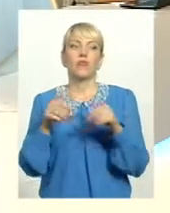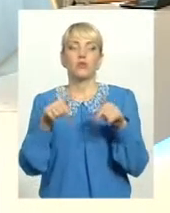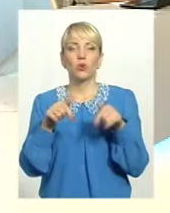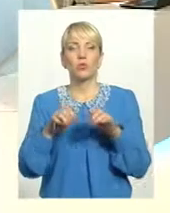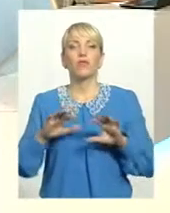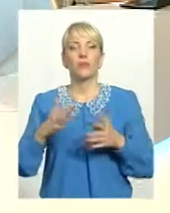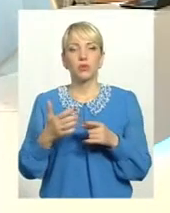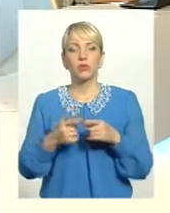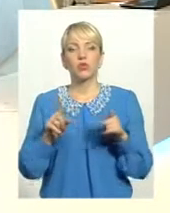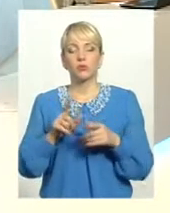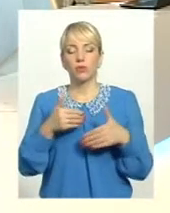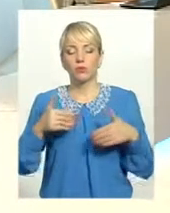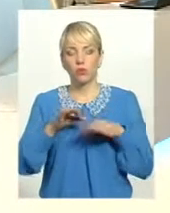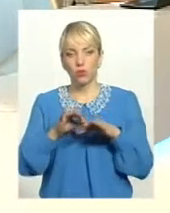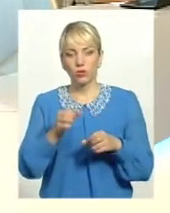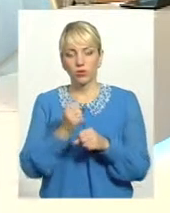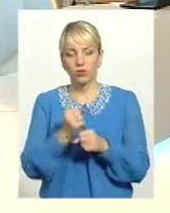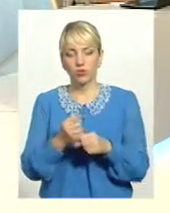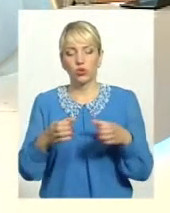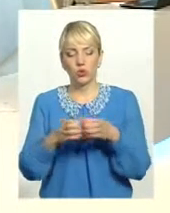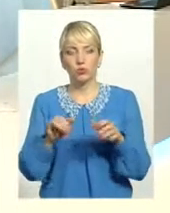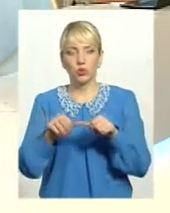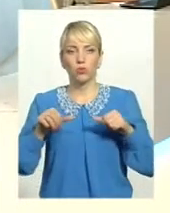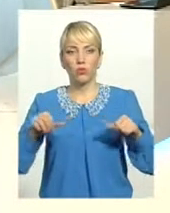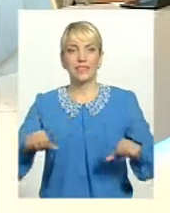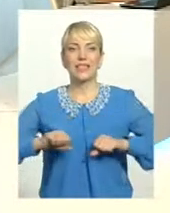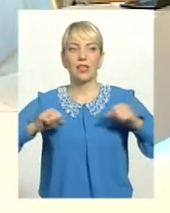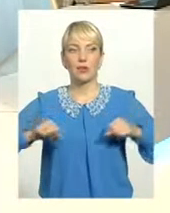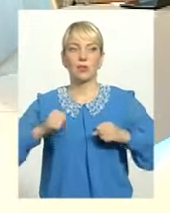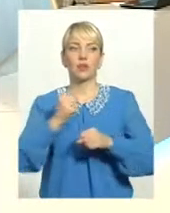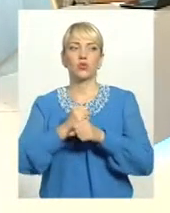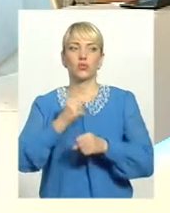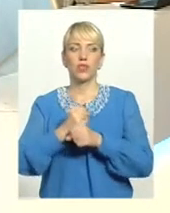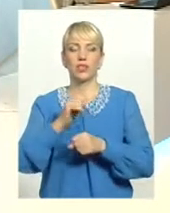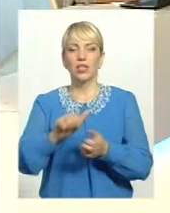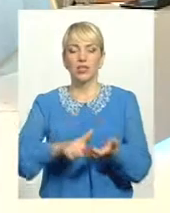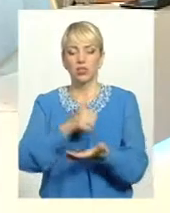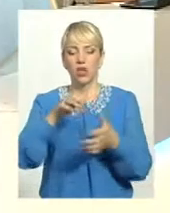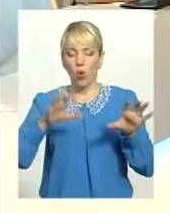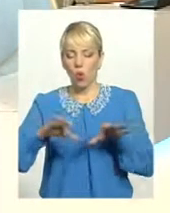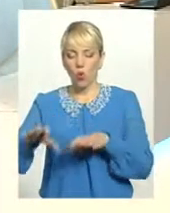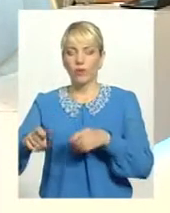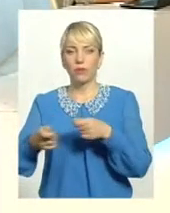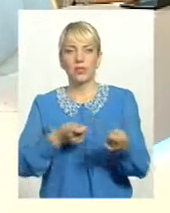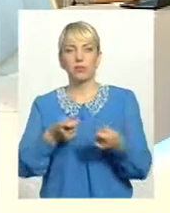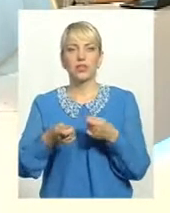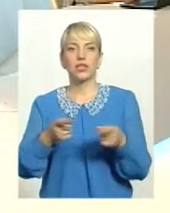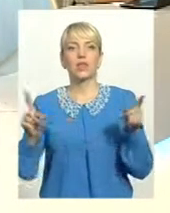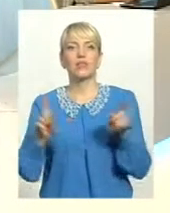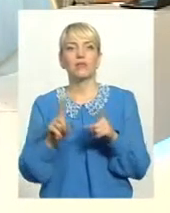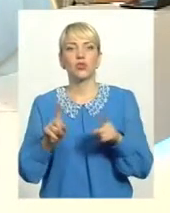звичайно, то, що ми проводимо робочі групи, комісії, намагаємося працювати з головами адміністрації, щоб